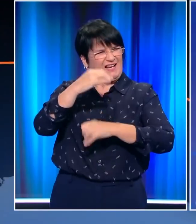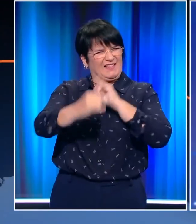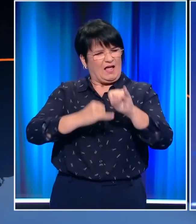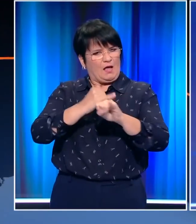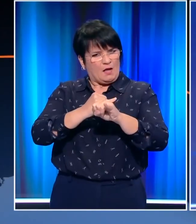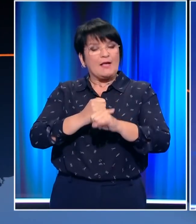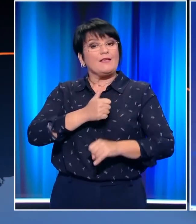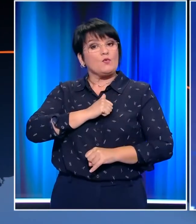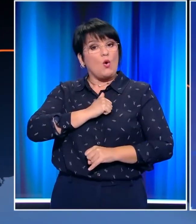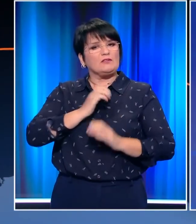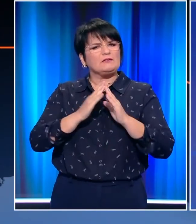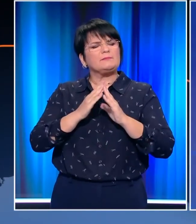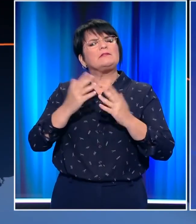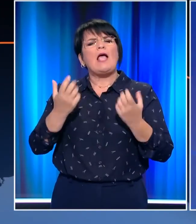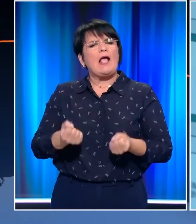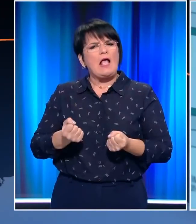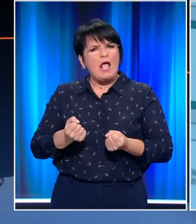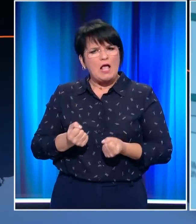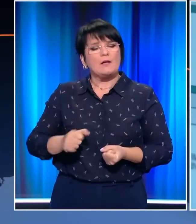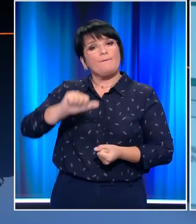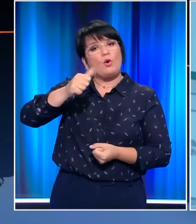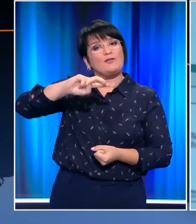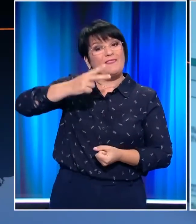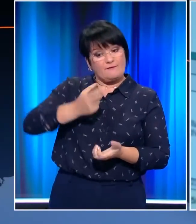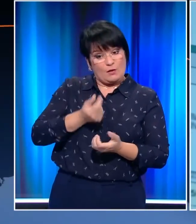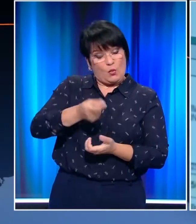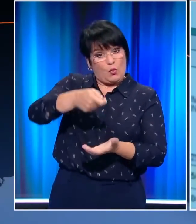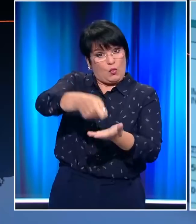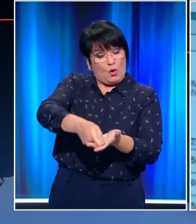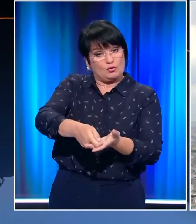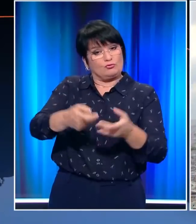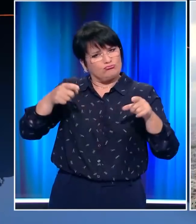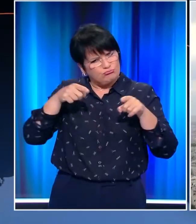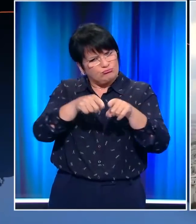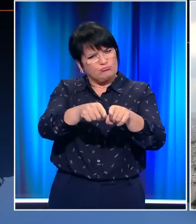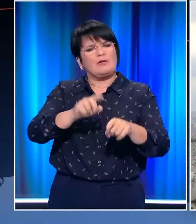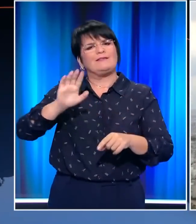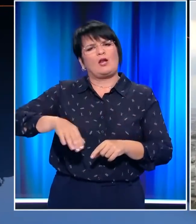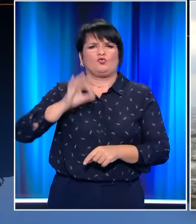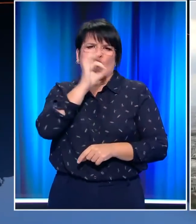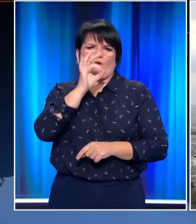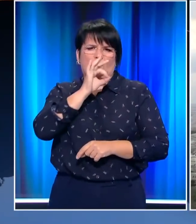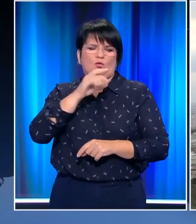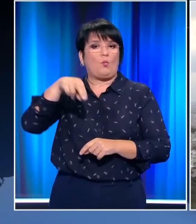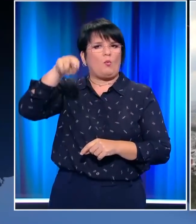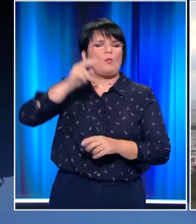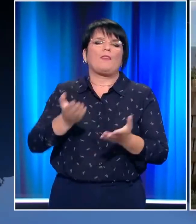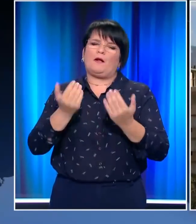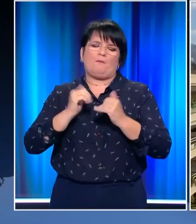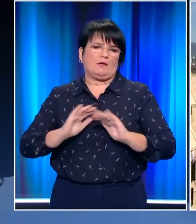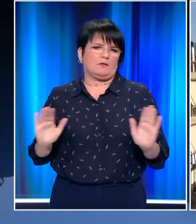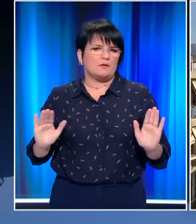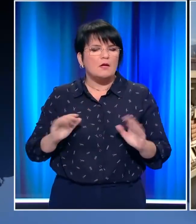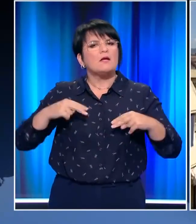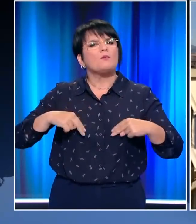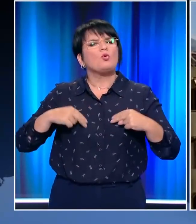ιδιοκτήτες ακινήτων έχουν τη δυνατότητα να καταβάλουν την πρώτη και τη δεύτερη δόση ταυτόχρονα έως το τέλος Οκτωβρίου χωρίς προσαυξήσεις. Την